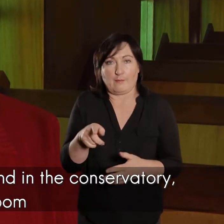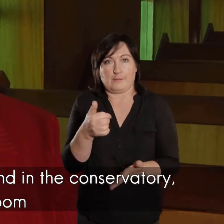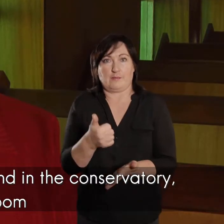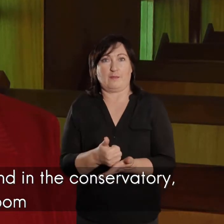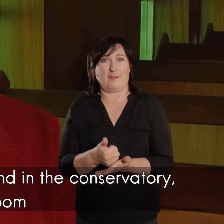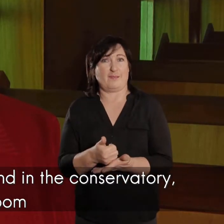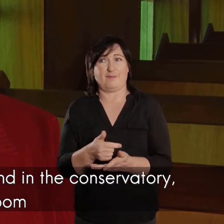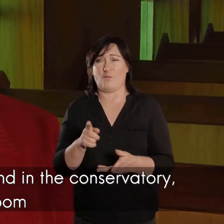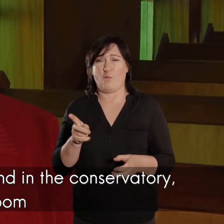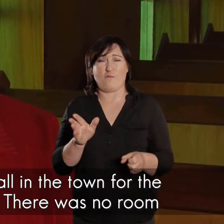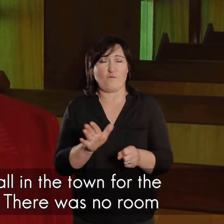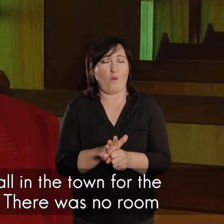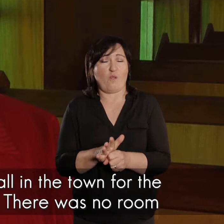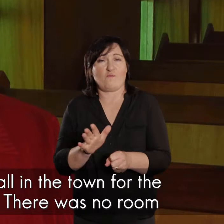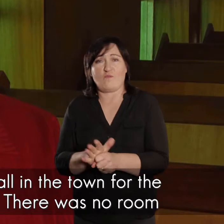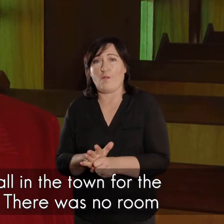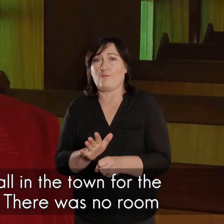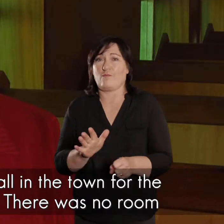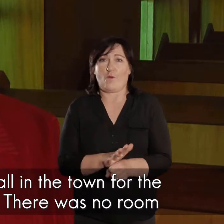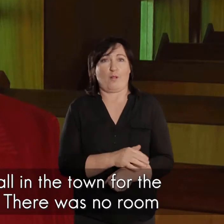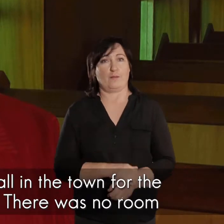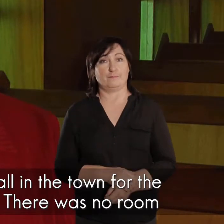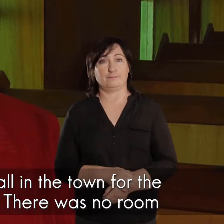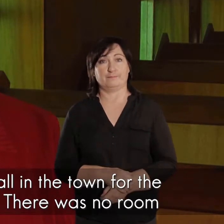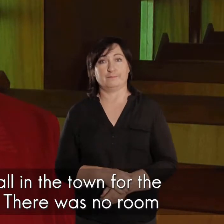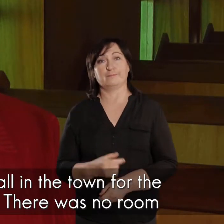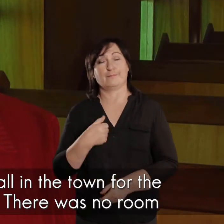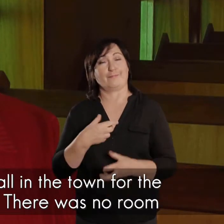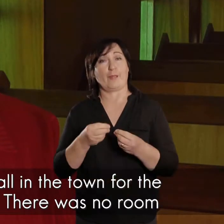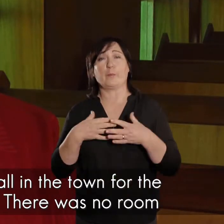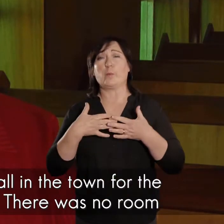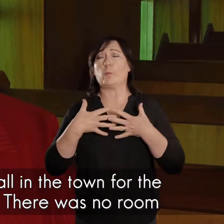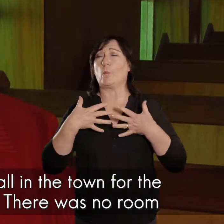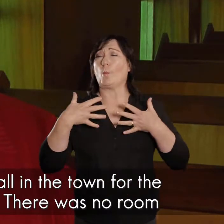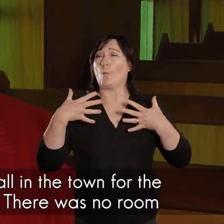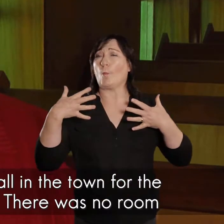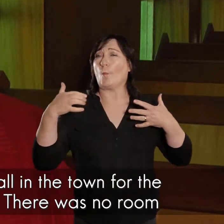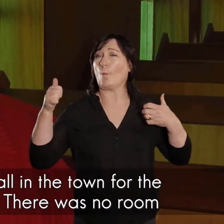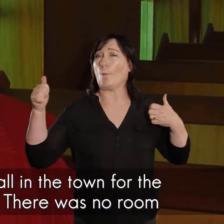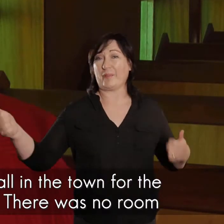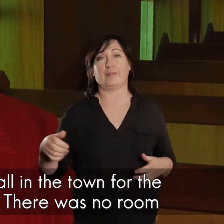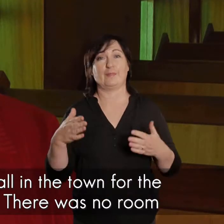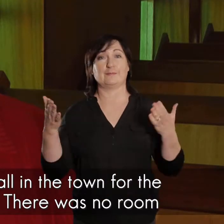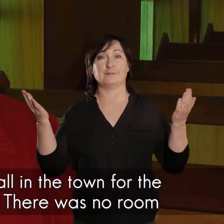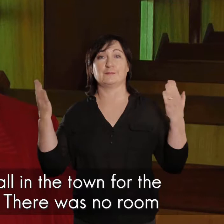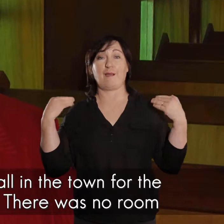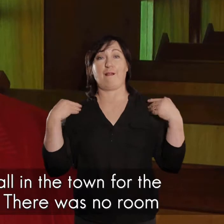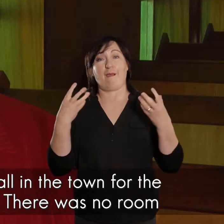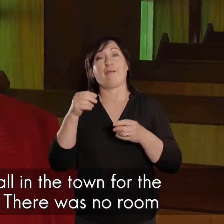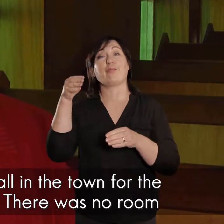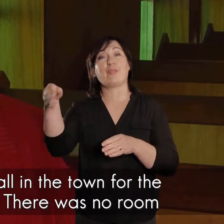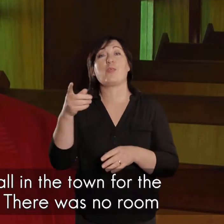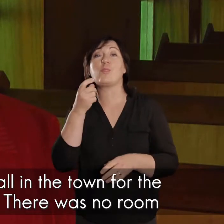plek nie hy was die plek nie ons het die grootste saal gehad daaronder in die dorp die ontspanning saal vir die